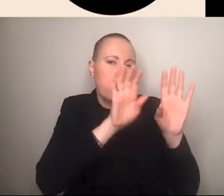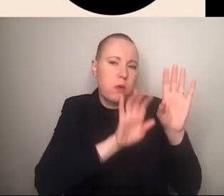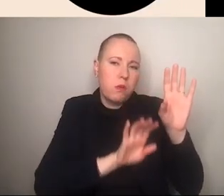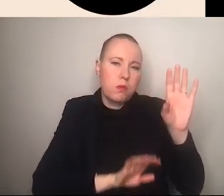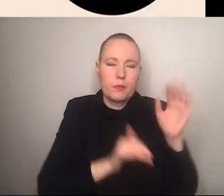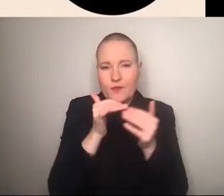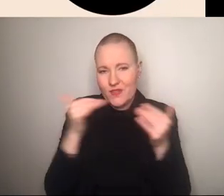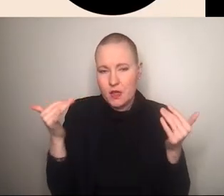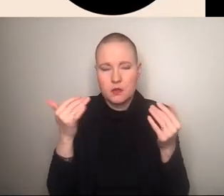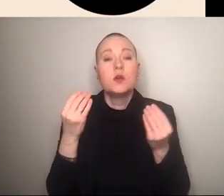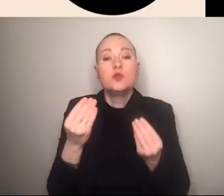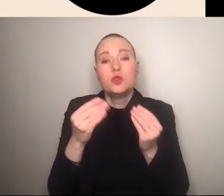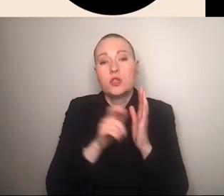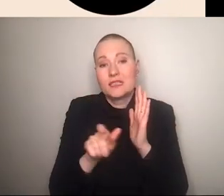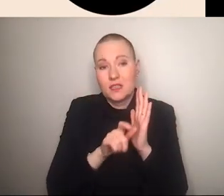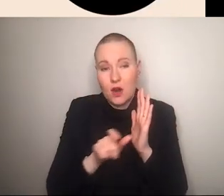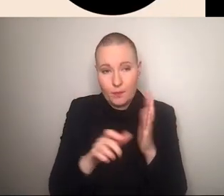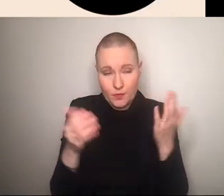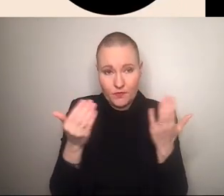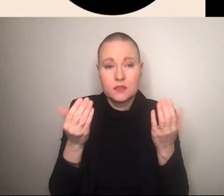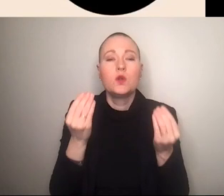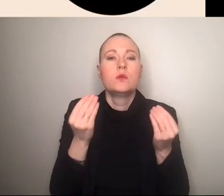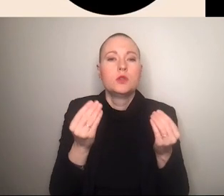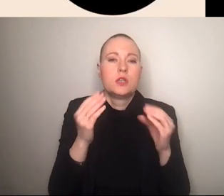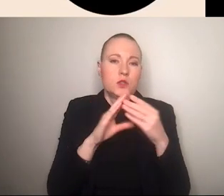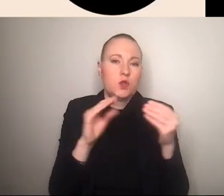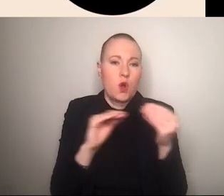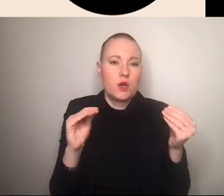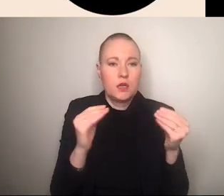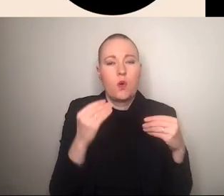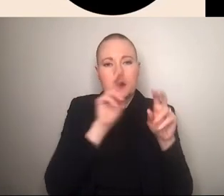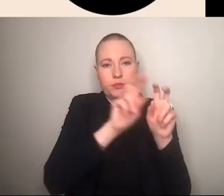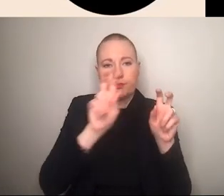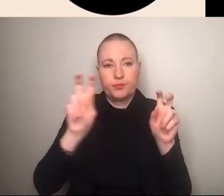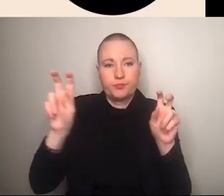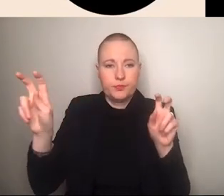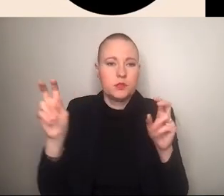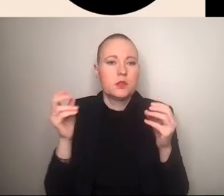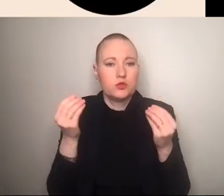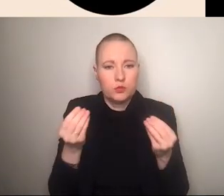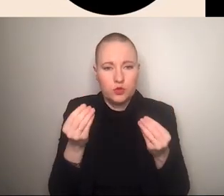charakteristisch für instagram sind aber vor allen dingen die stories der sogenannte fleeting content